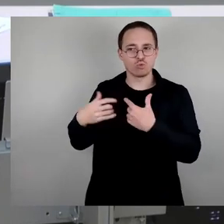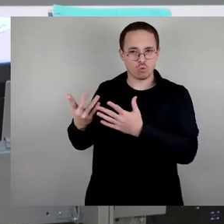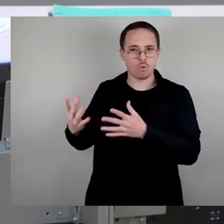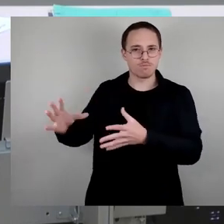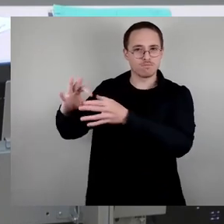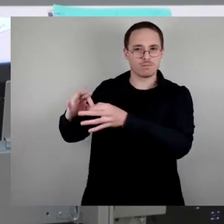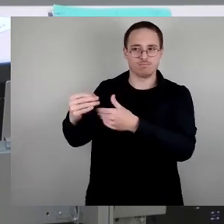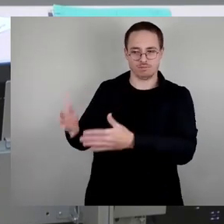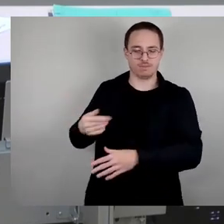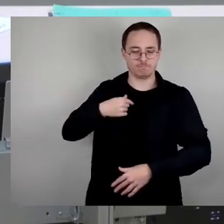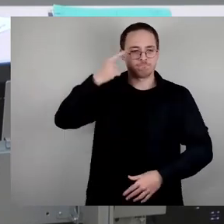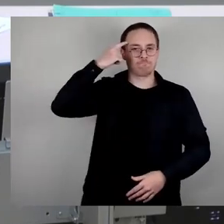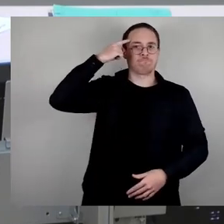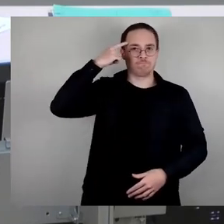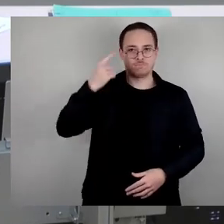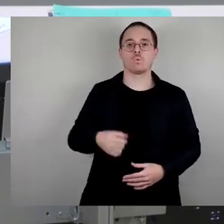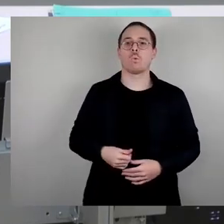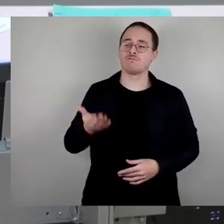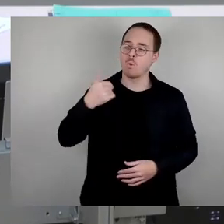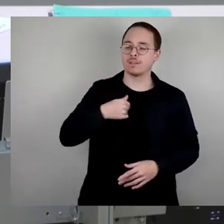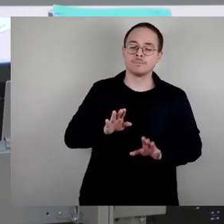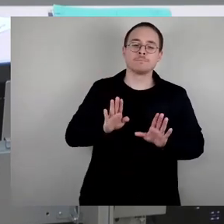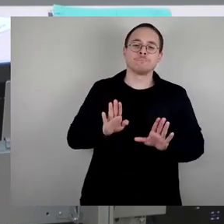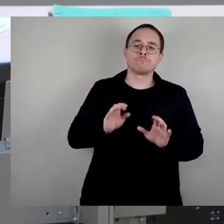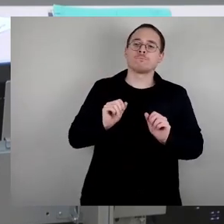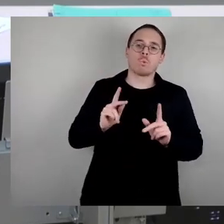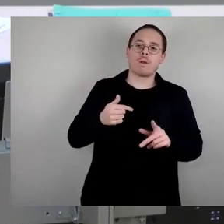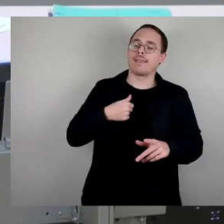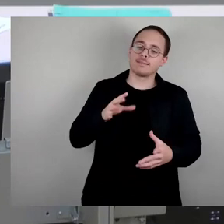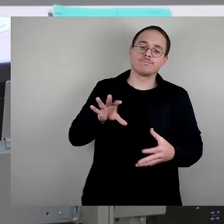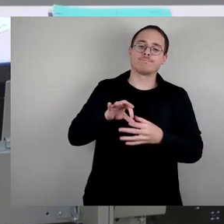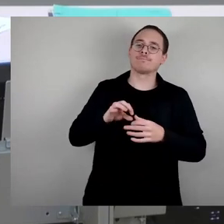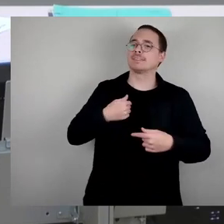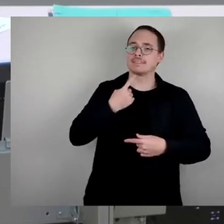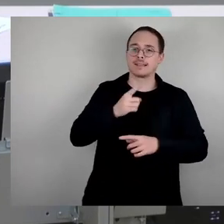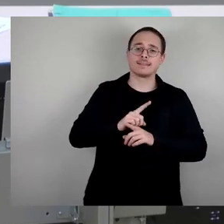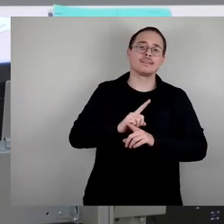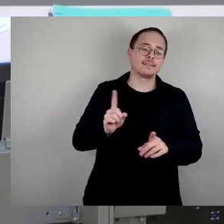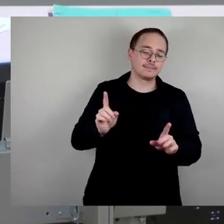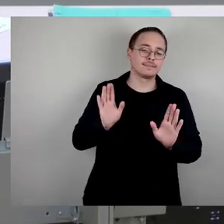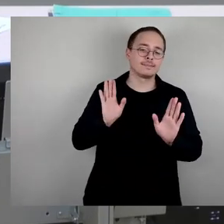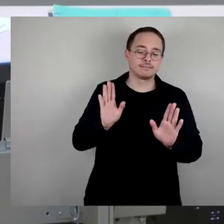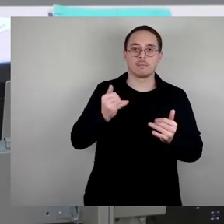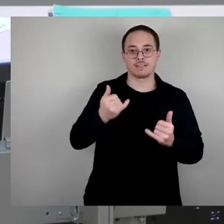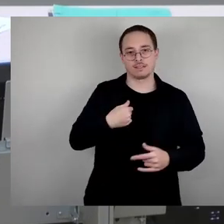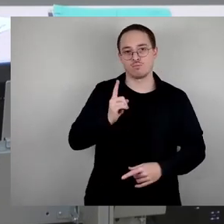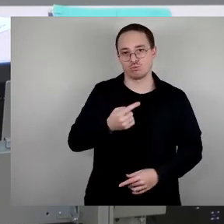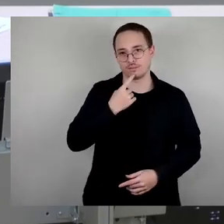vielleicht ist an der Stelle etwas zurücknehmen, das Zurücknehmen der Linken bei diesen historischen Themen sinnvoll.